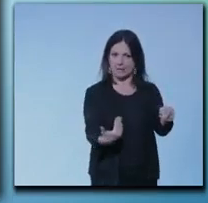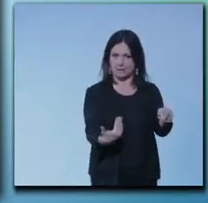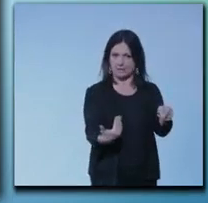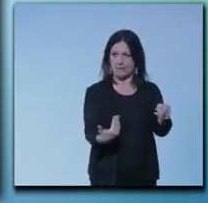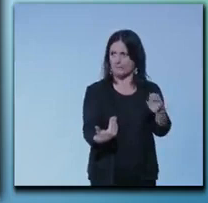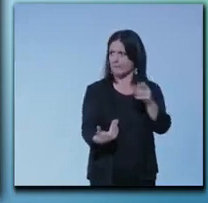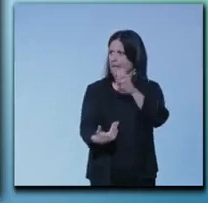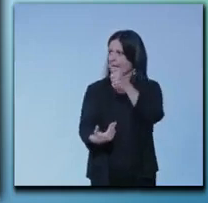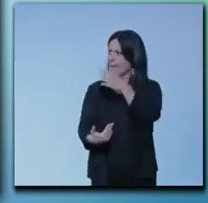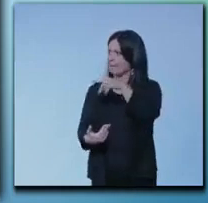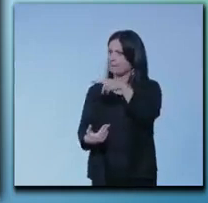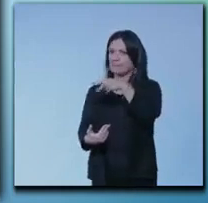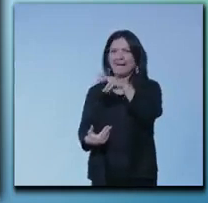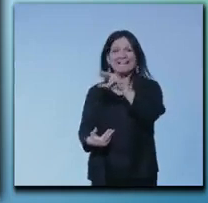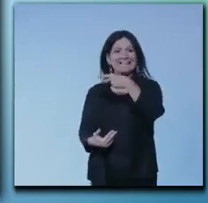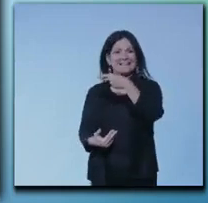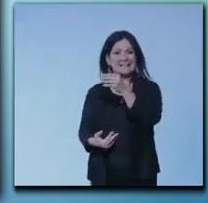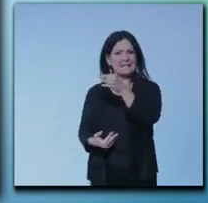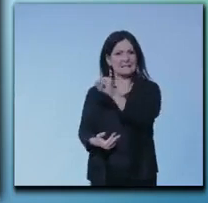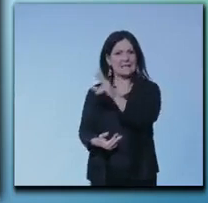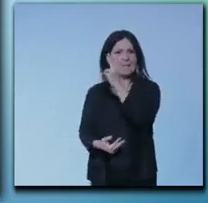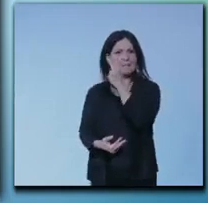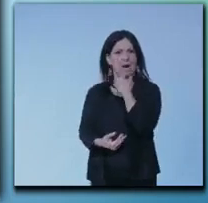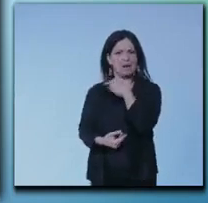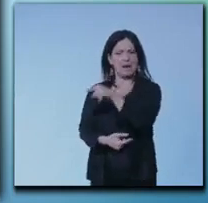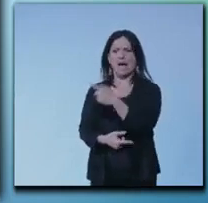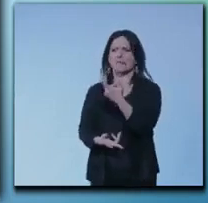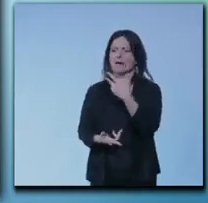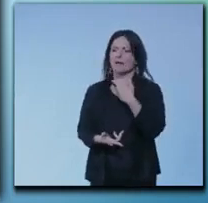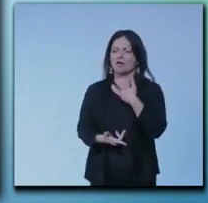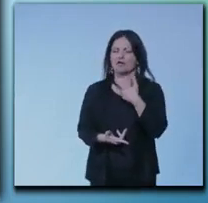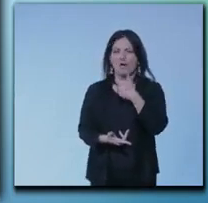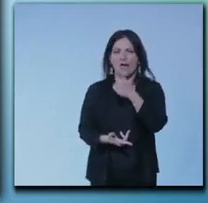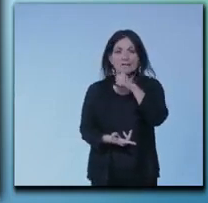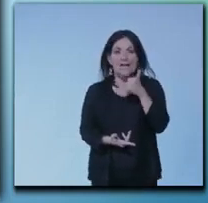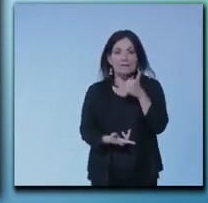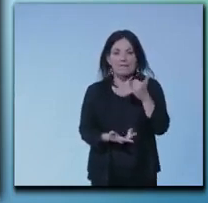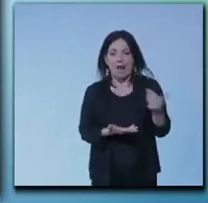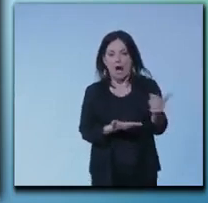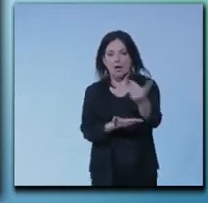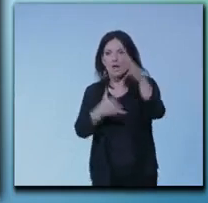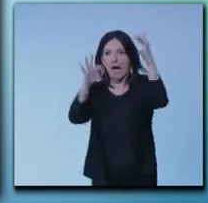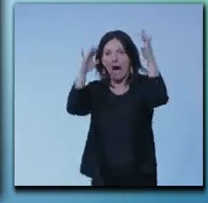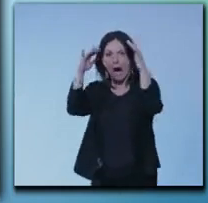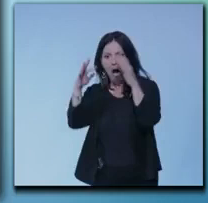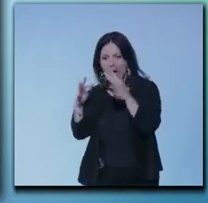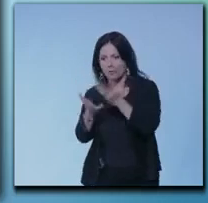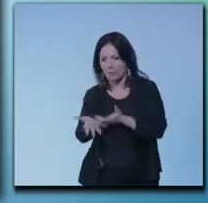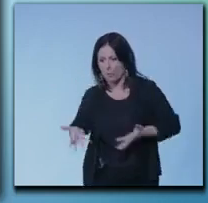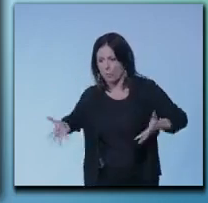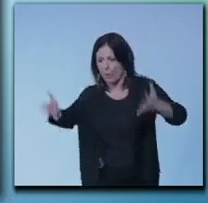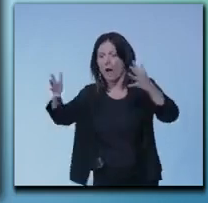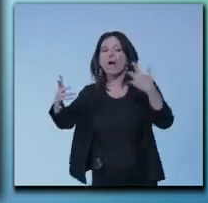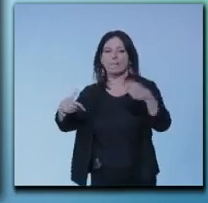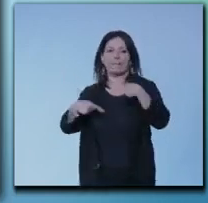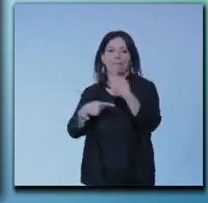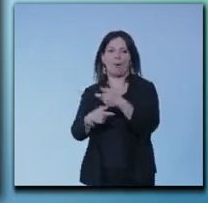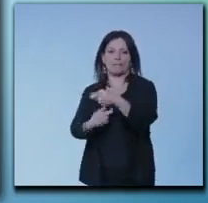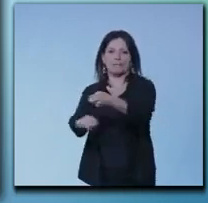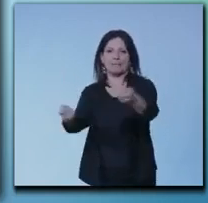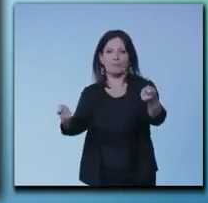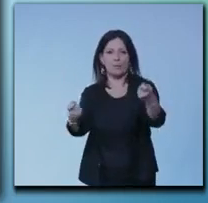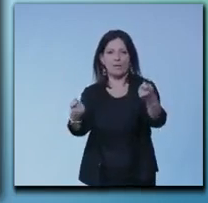Ettore Prandini, l'amico Ettore, parlava della necessità di raccogliere l'acqua per poi distribuirla alle imprese agricole, la diga di